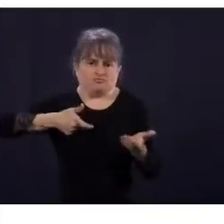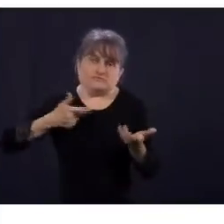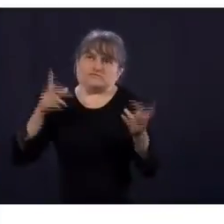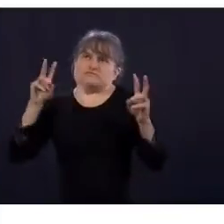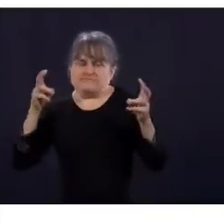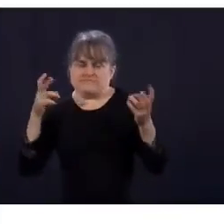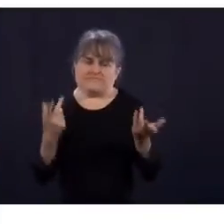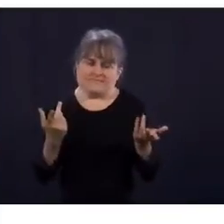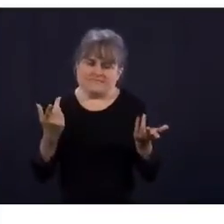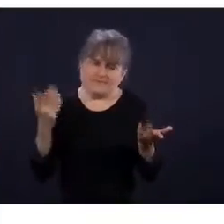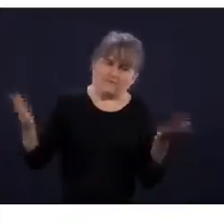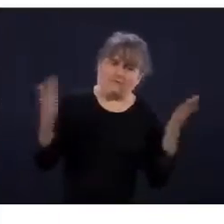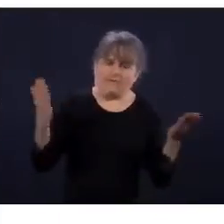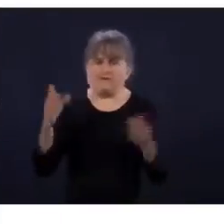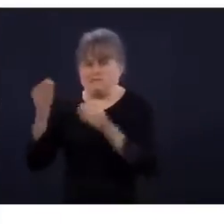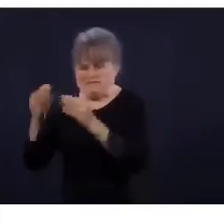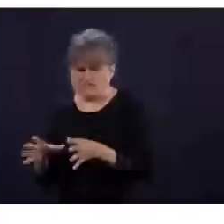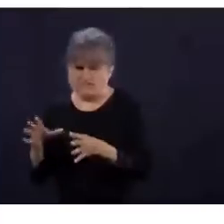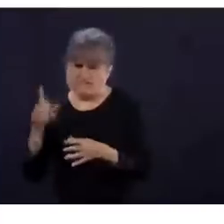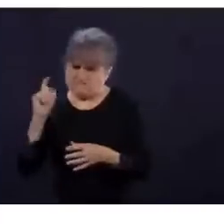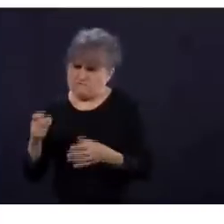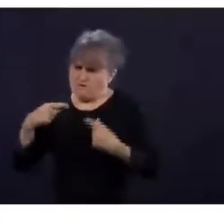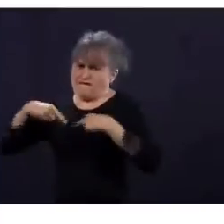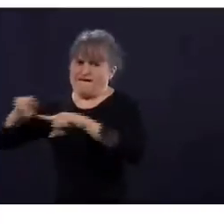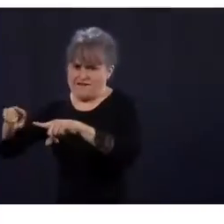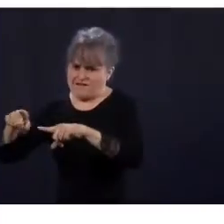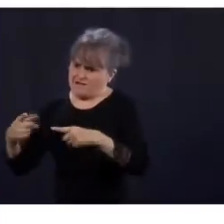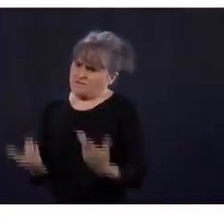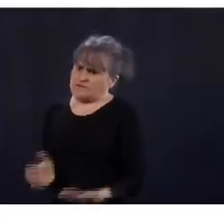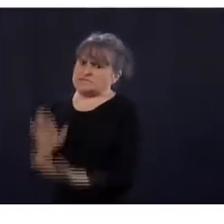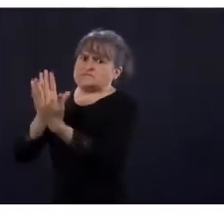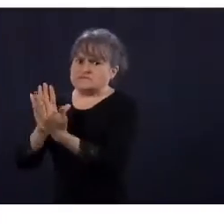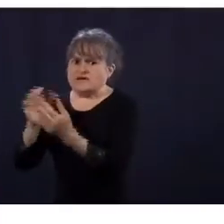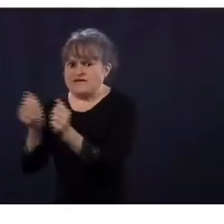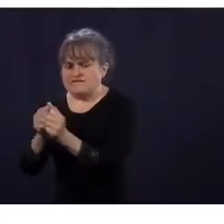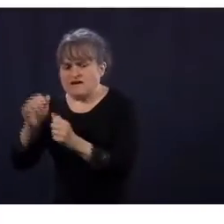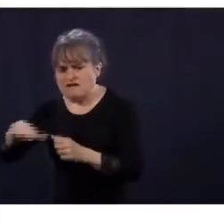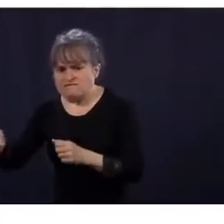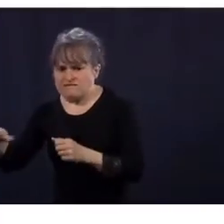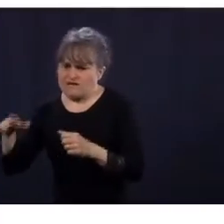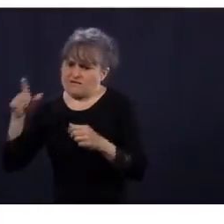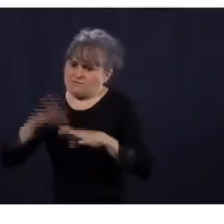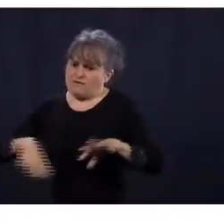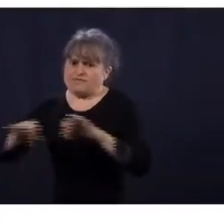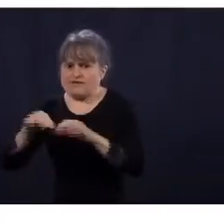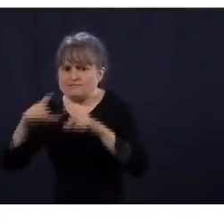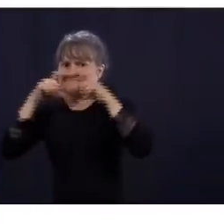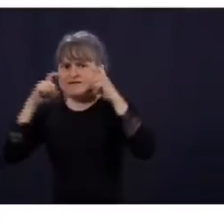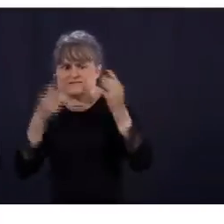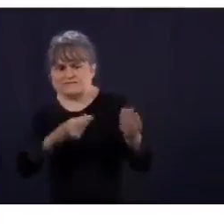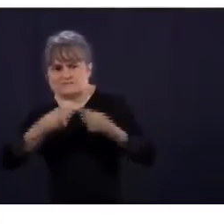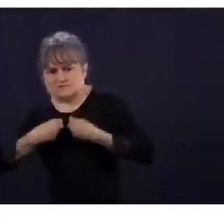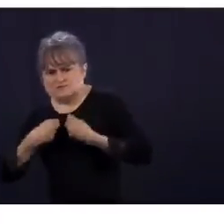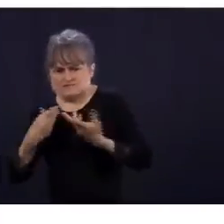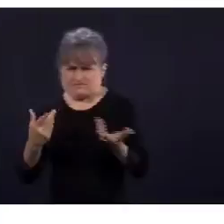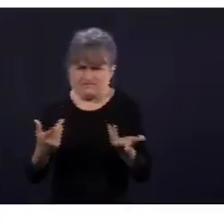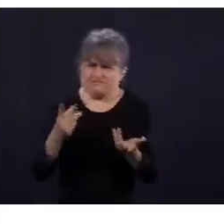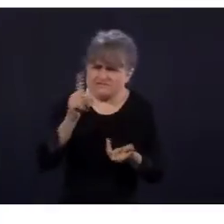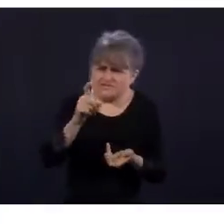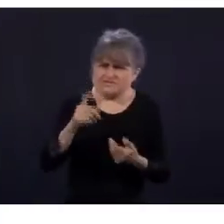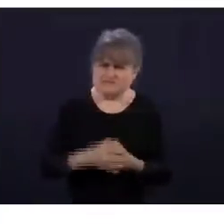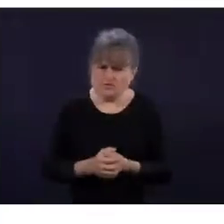veulent avoir un couvre-visage, etc., fournir le matériel. C'est en discussion actuellement. Ça devrait être le cas.